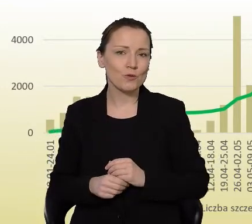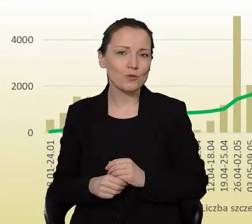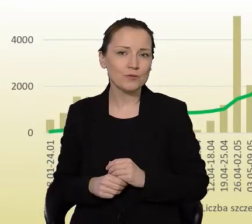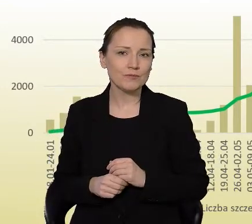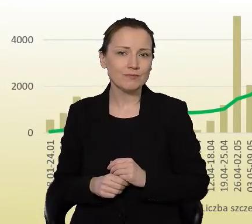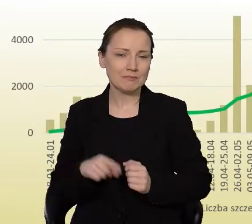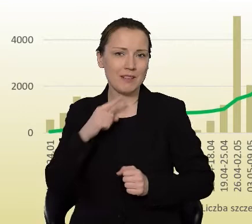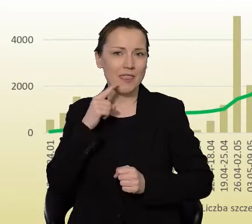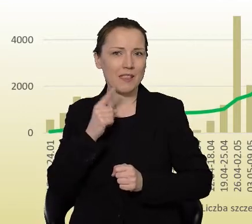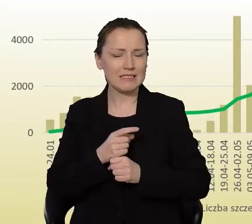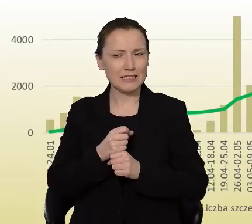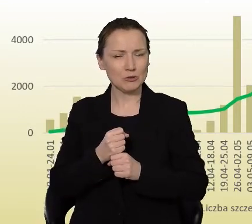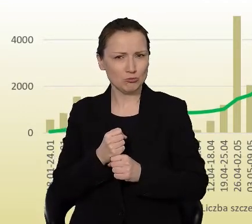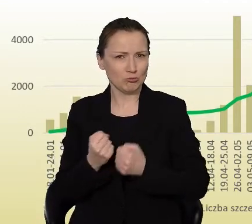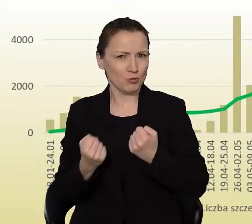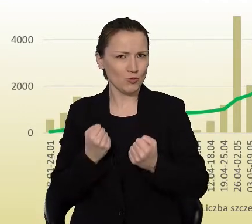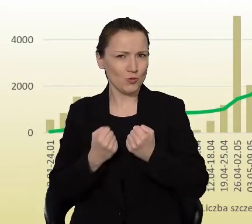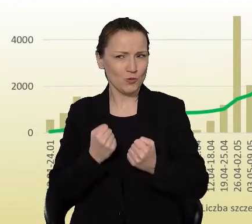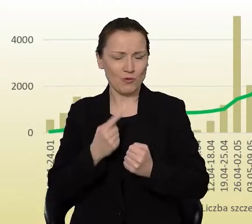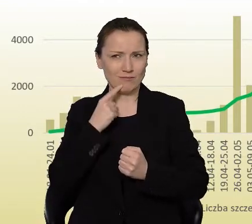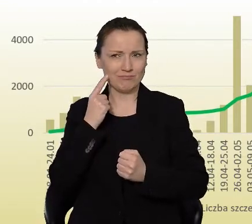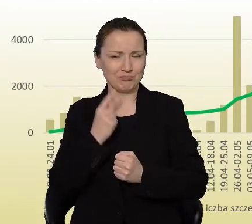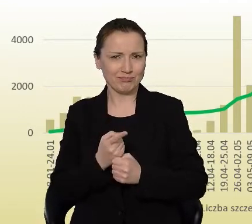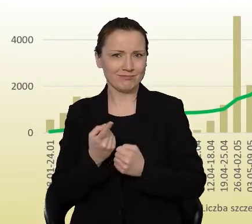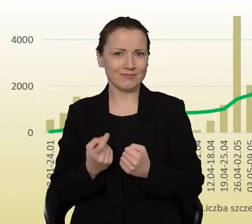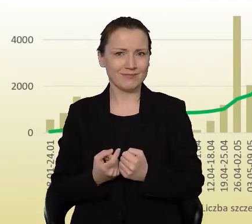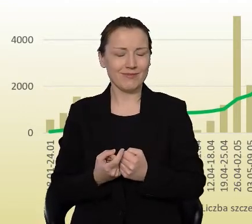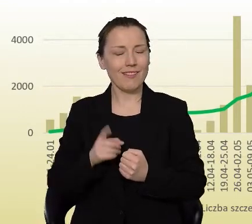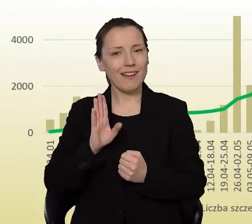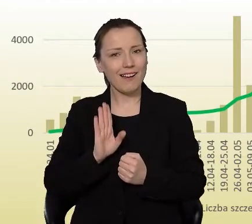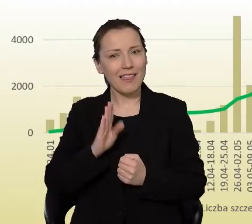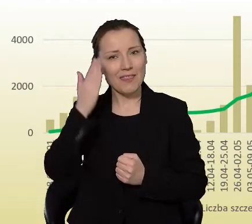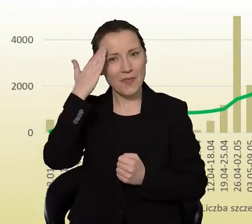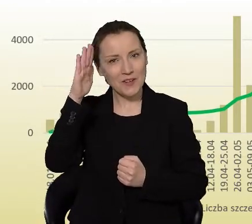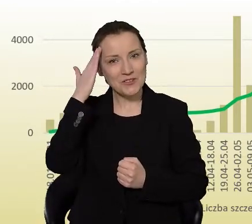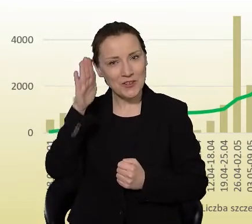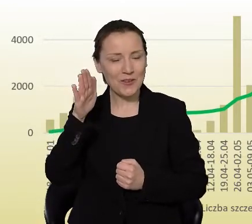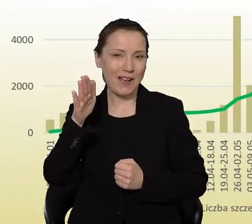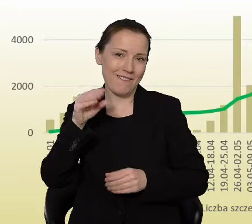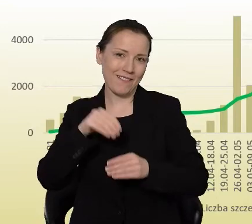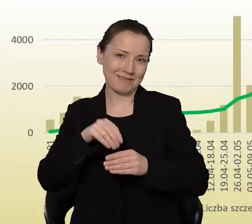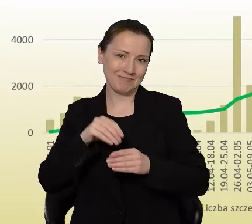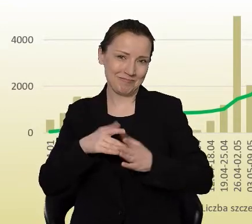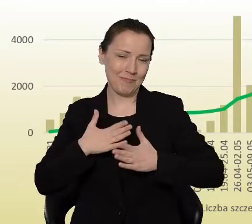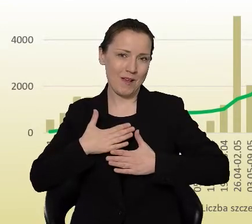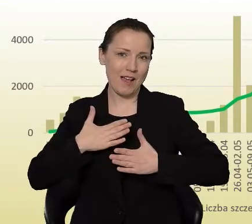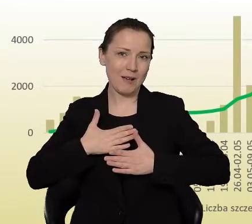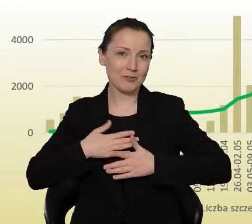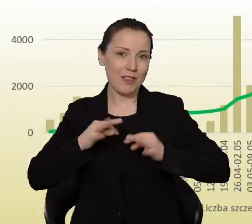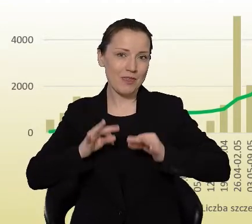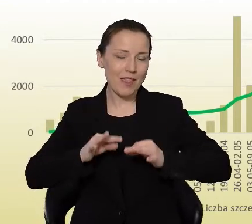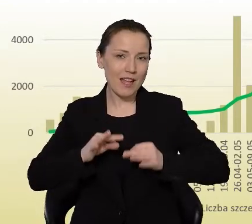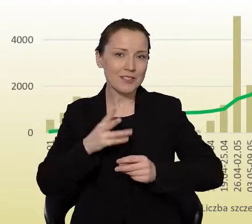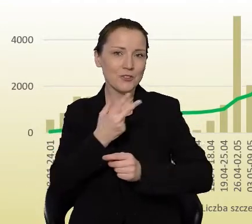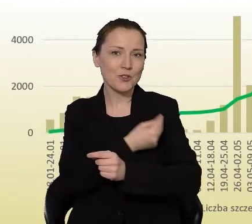Takie decyzje trudniej nam widocznie podejmować. Chociaż nadzieja jest i ta, i w tym, że w tej chwili do